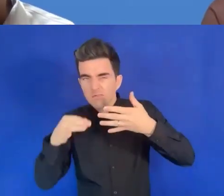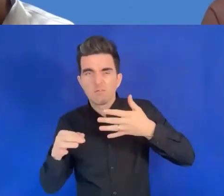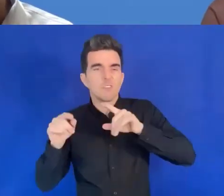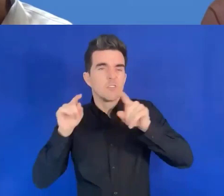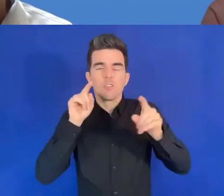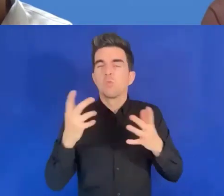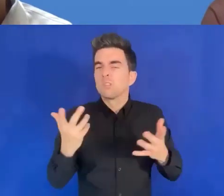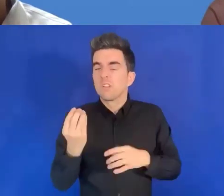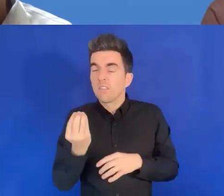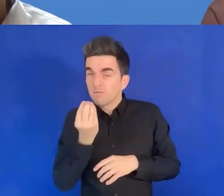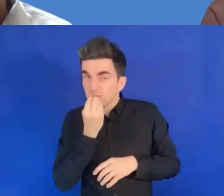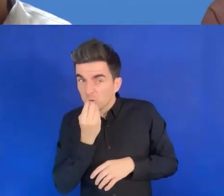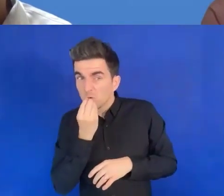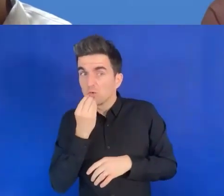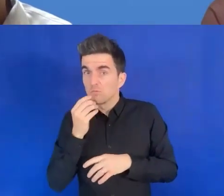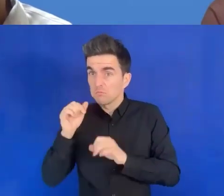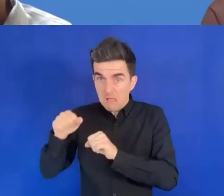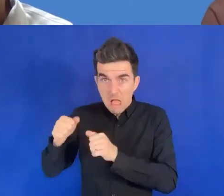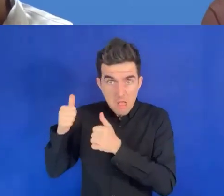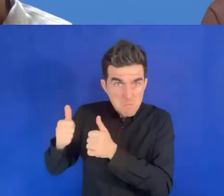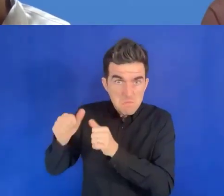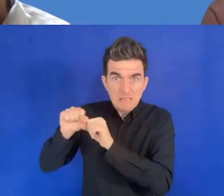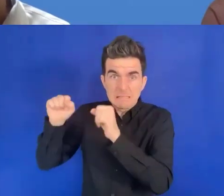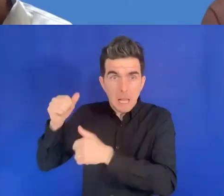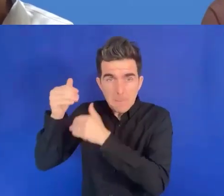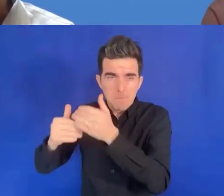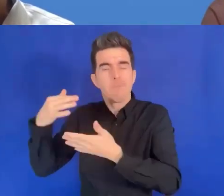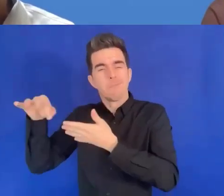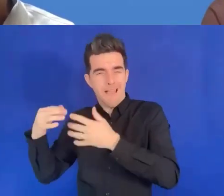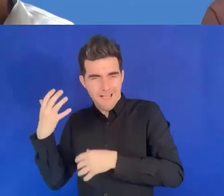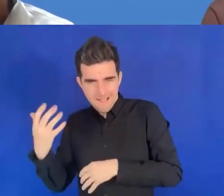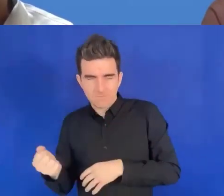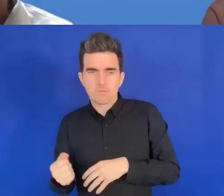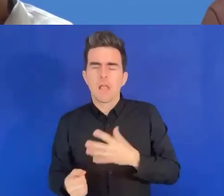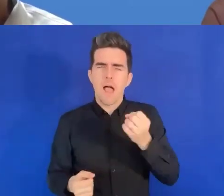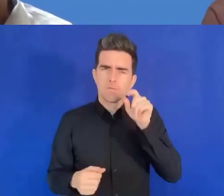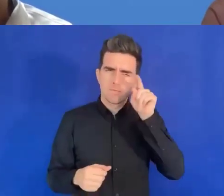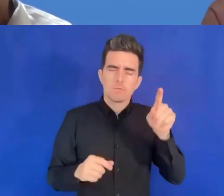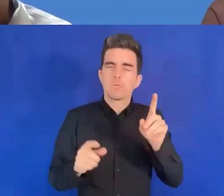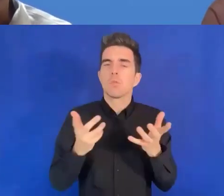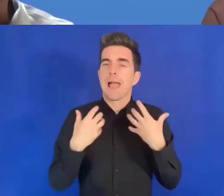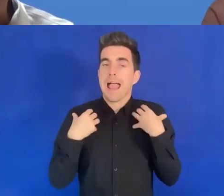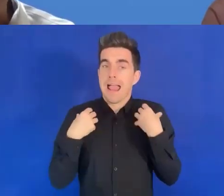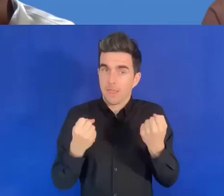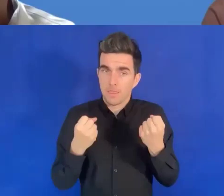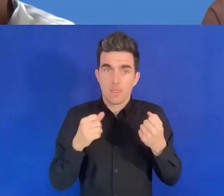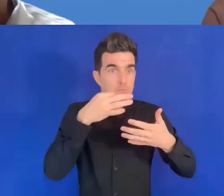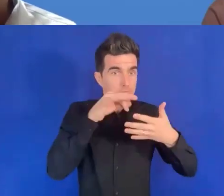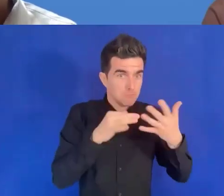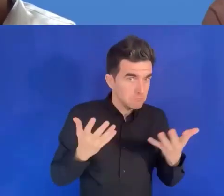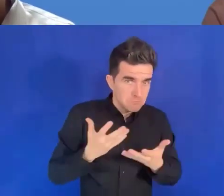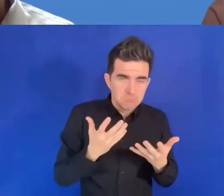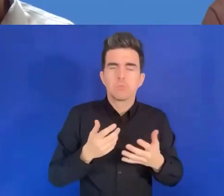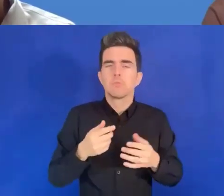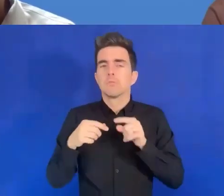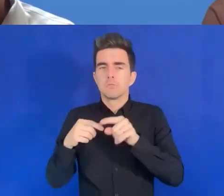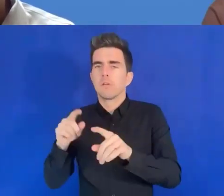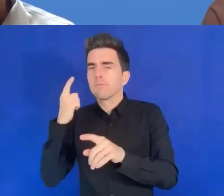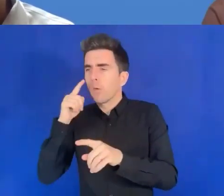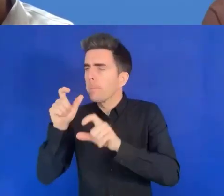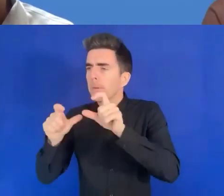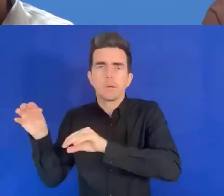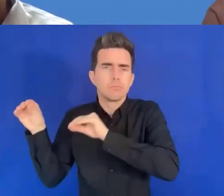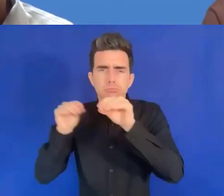il y a un autre tableau de bord sur la santé publique, y a un autre tableau de bord sur le déplacement, il y a un autre sur le